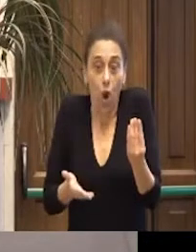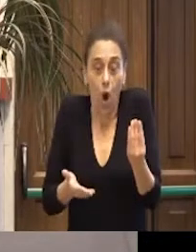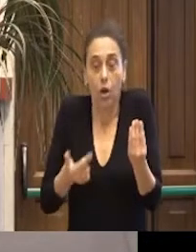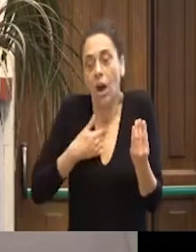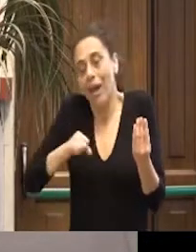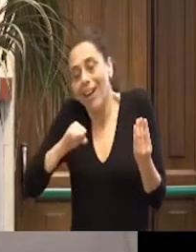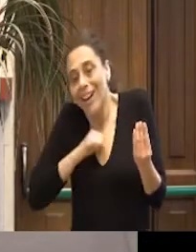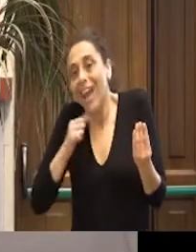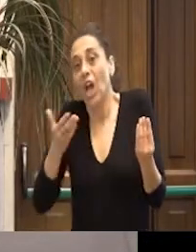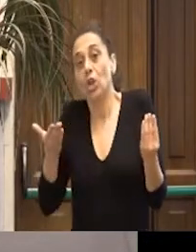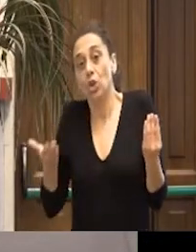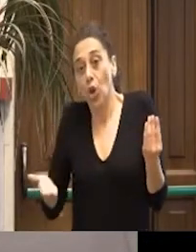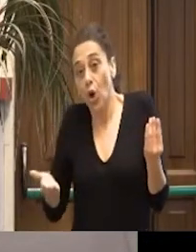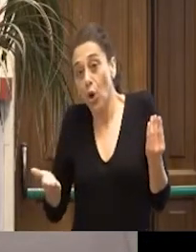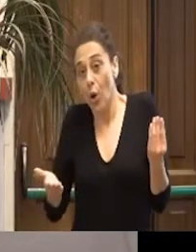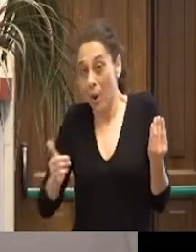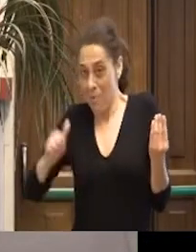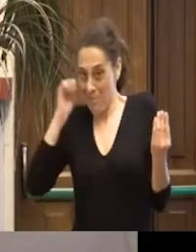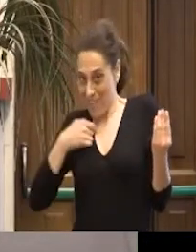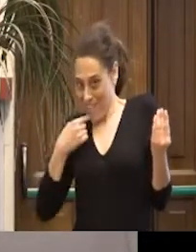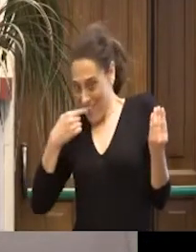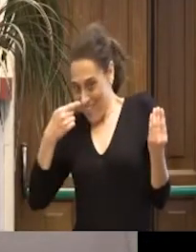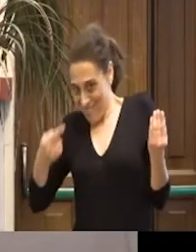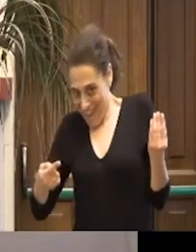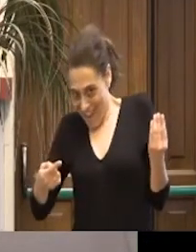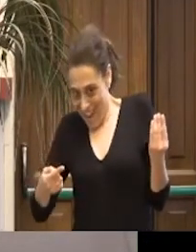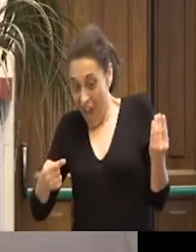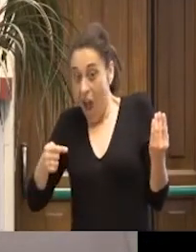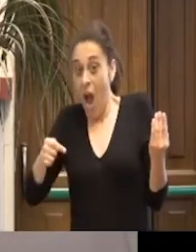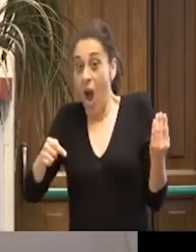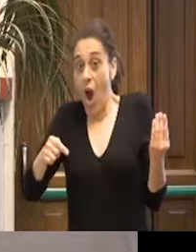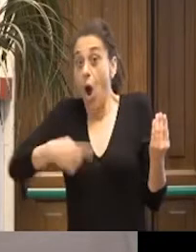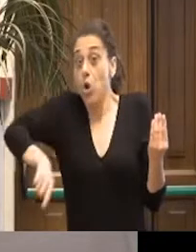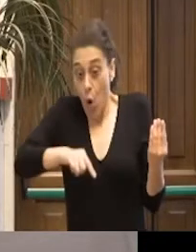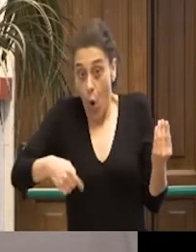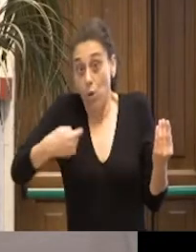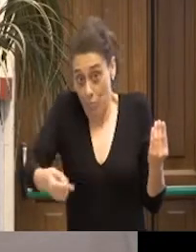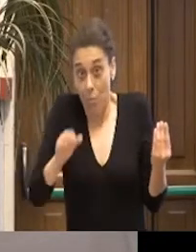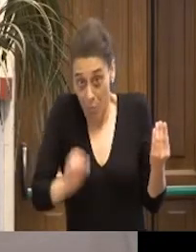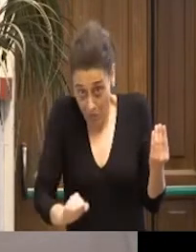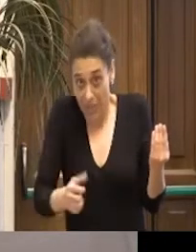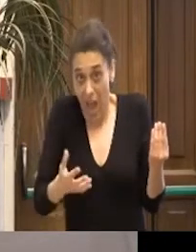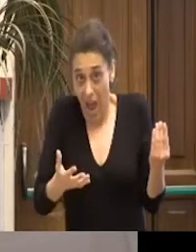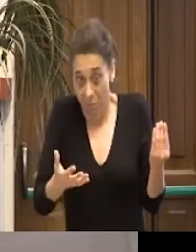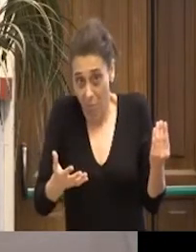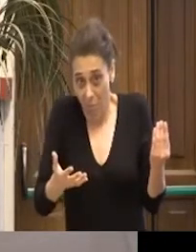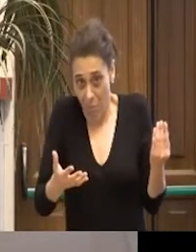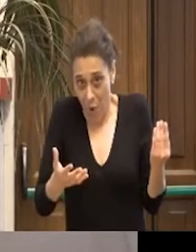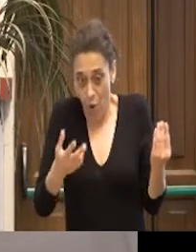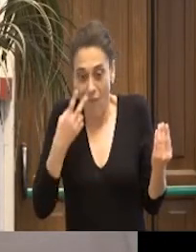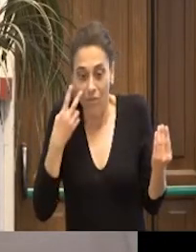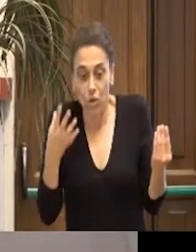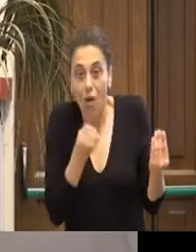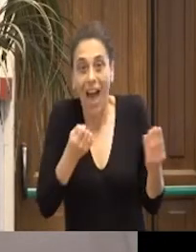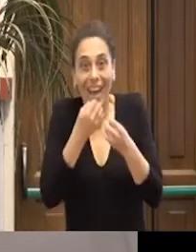riferimento tra le cose che dicevo prima e quello che noi possiamo trovare come chiave per poter continuare